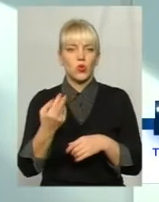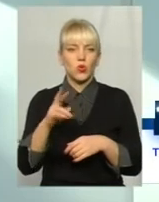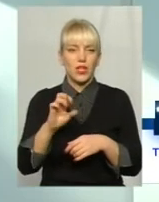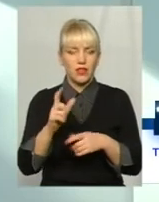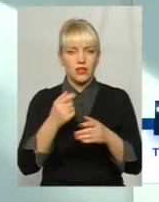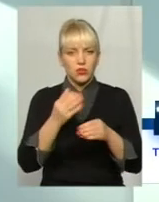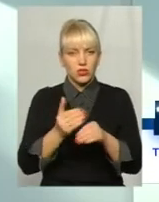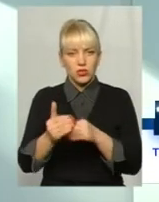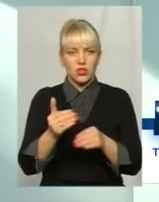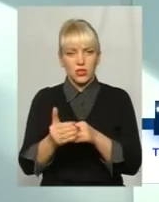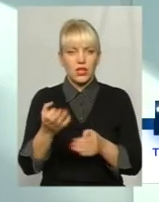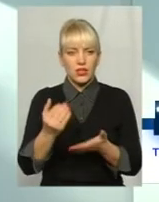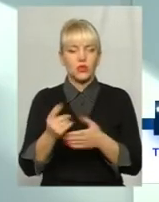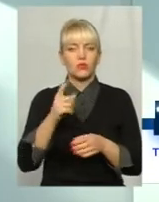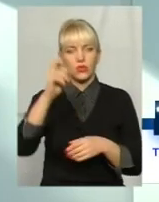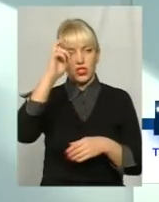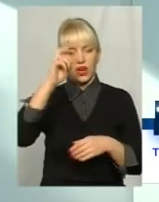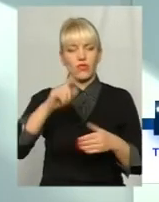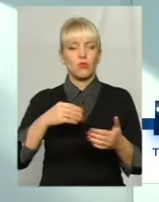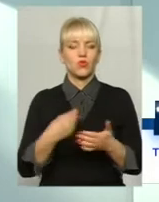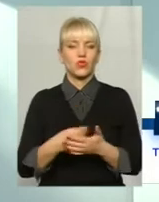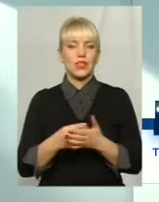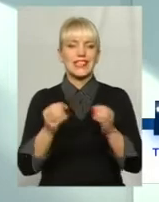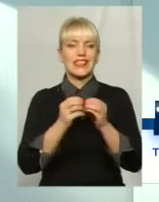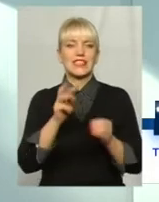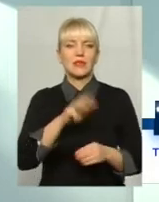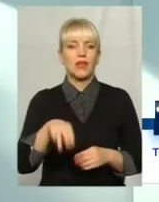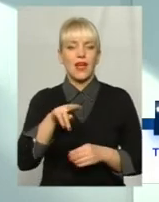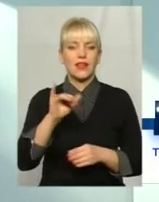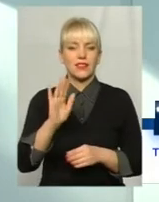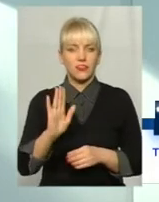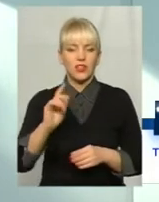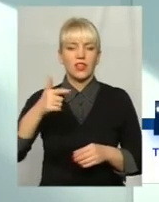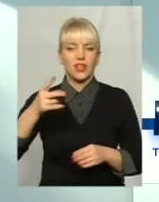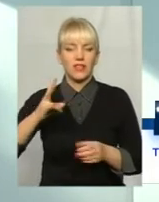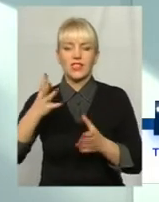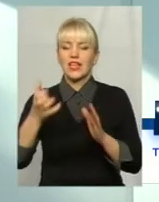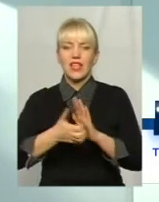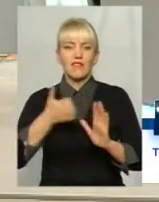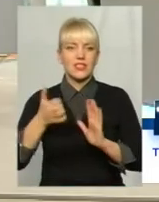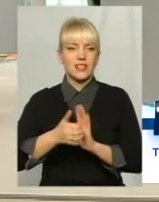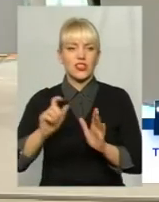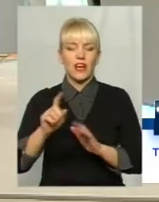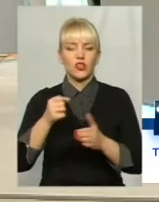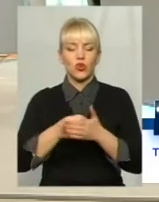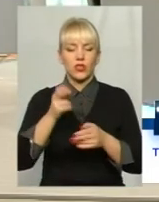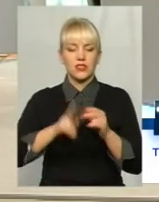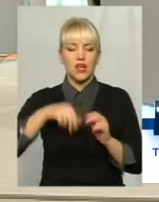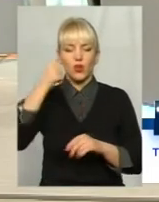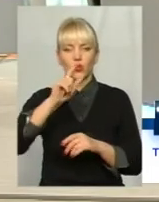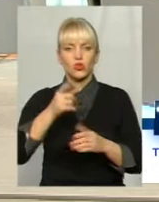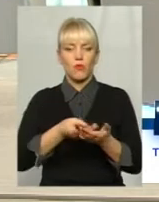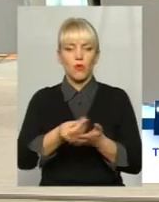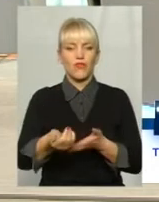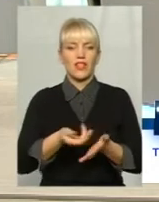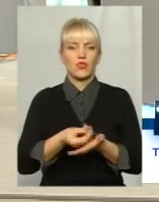в державному бюджеті, на жаль, десь мільярдів гривень і коштів не вистачає до кінця року, щоб профінансувати субсидії, які будуть